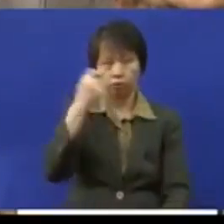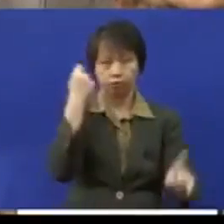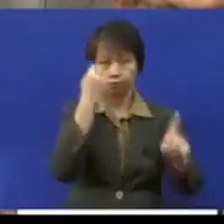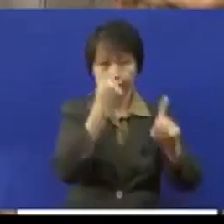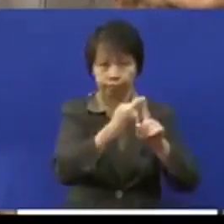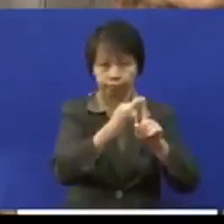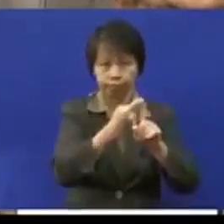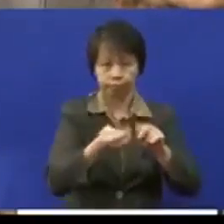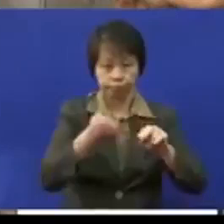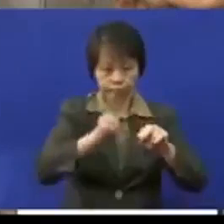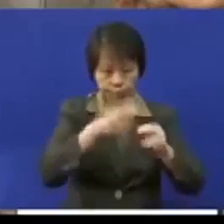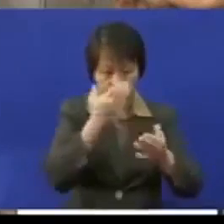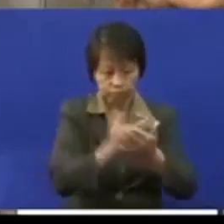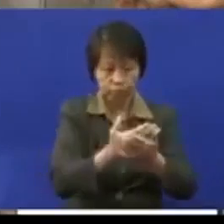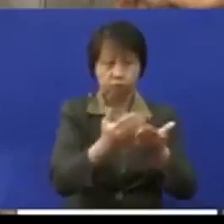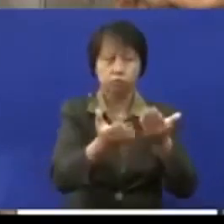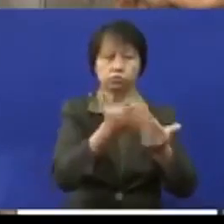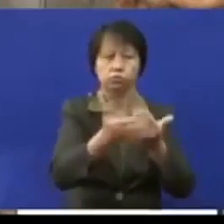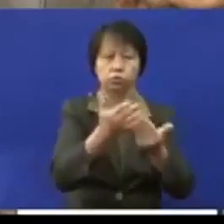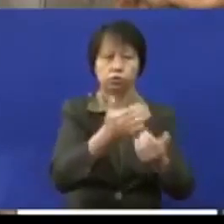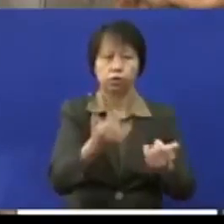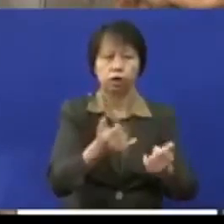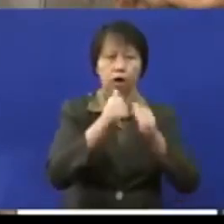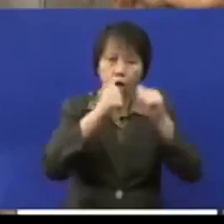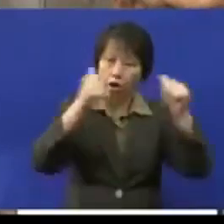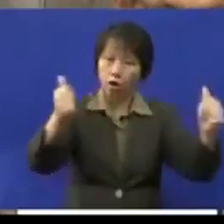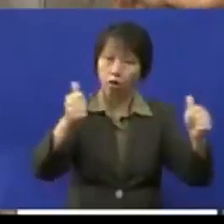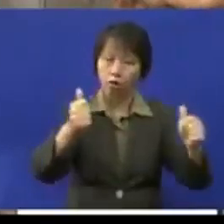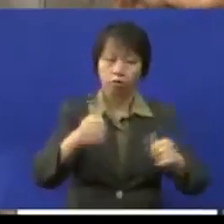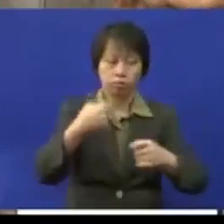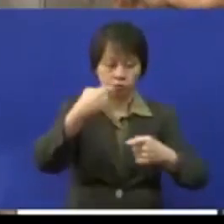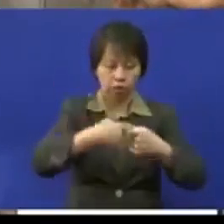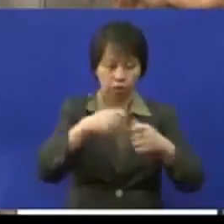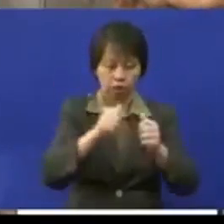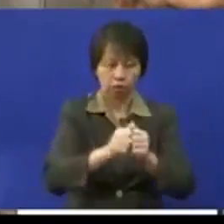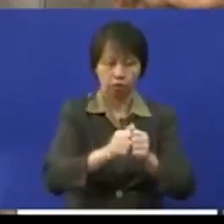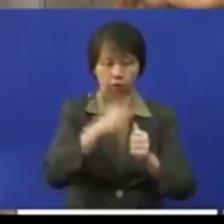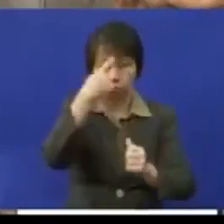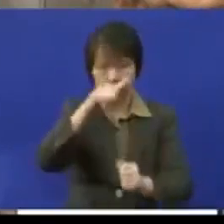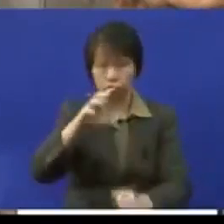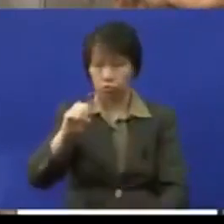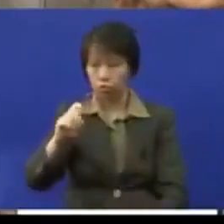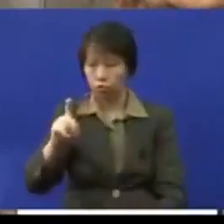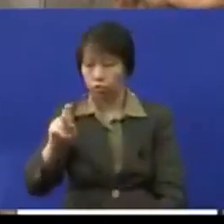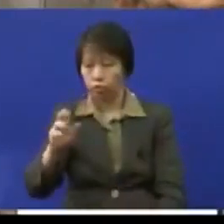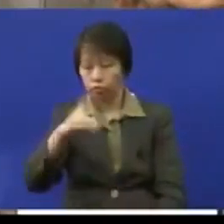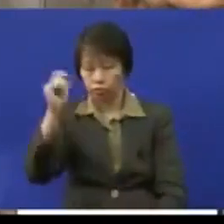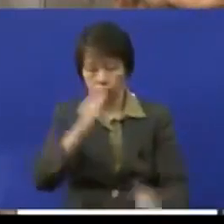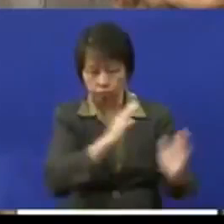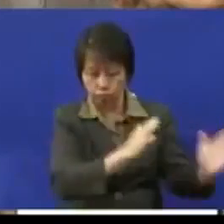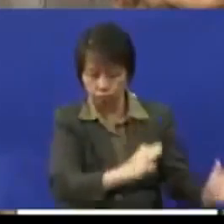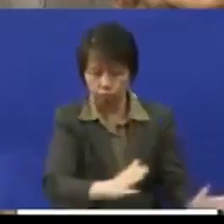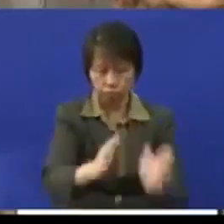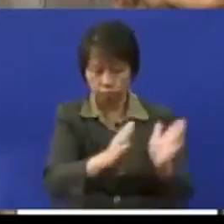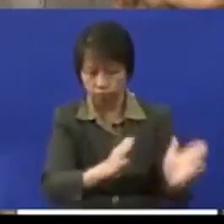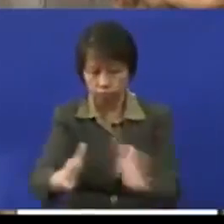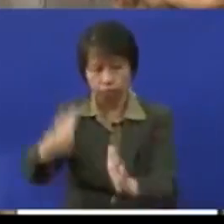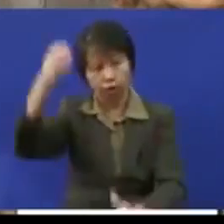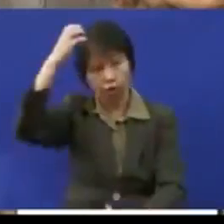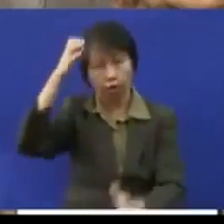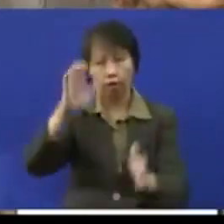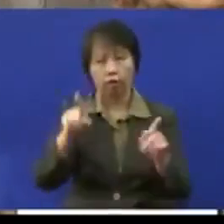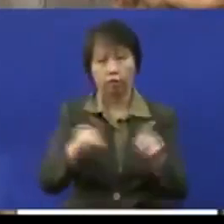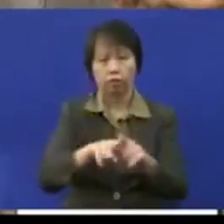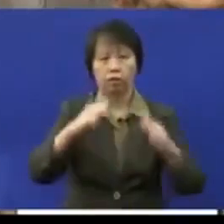menambah baik infrastruktur dan kemudahan awam berkaitan OKU dan merealisasikan negeri Selangor sebagai